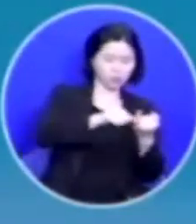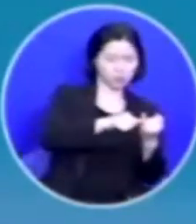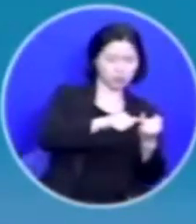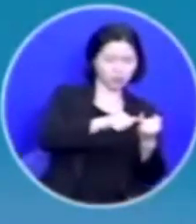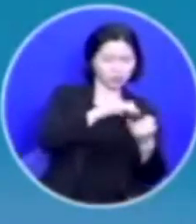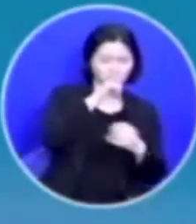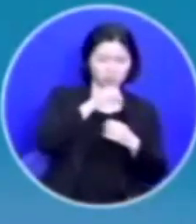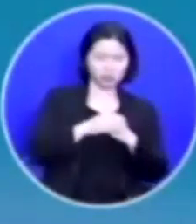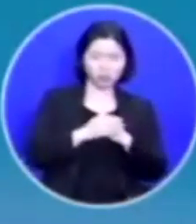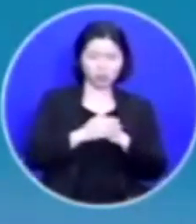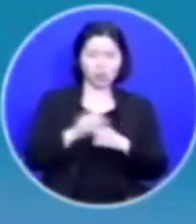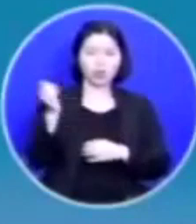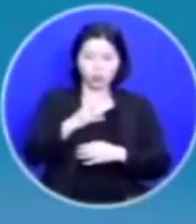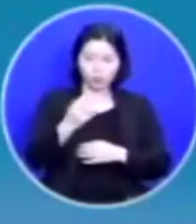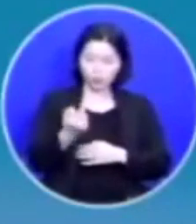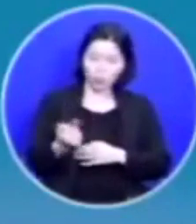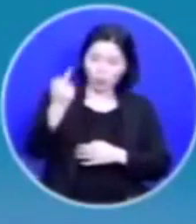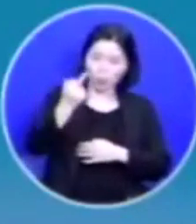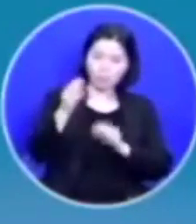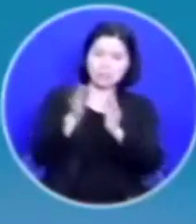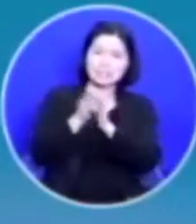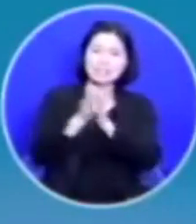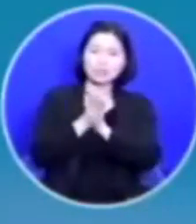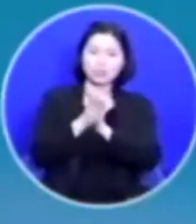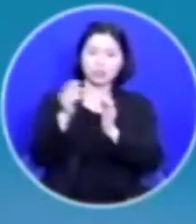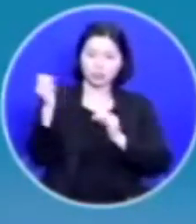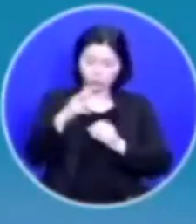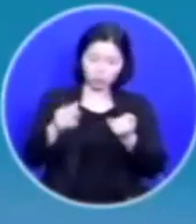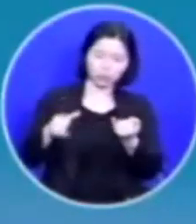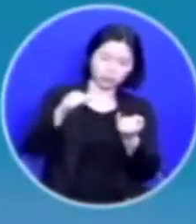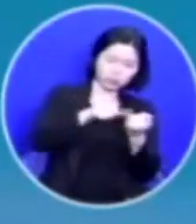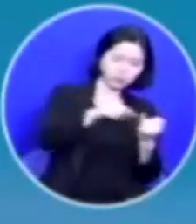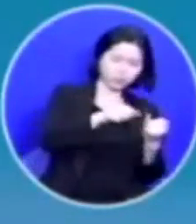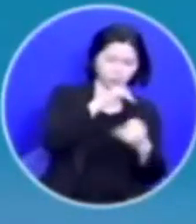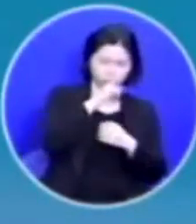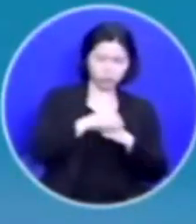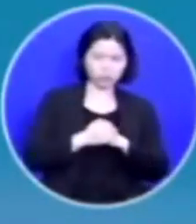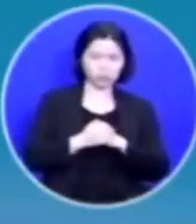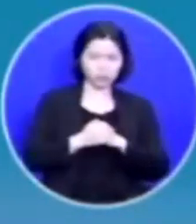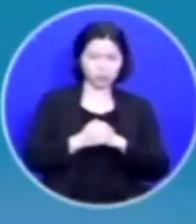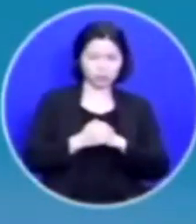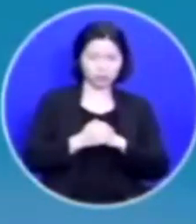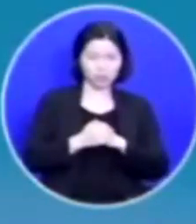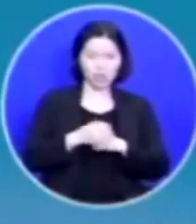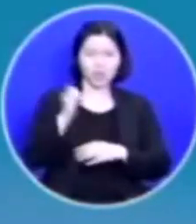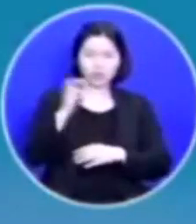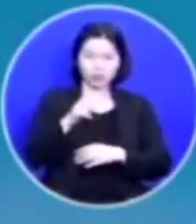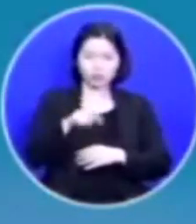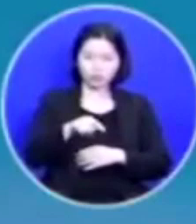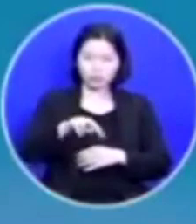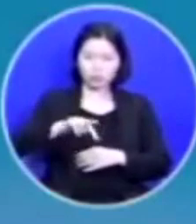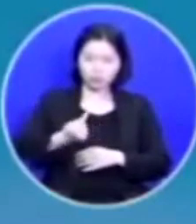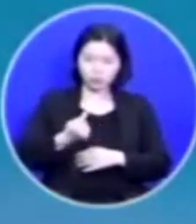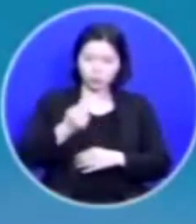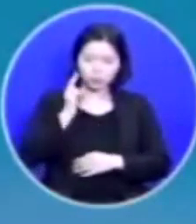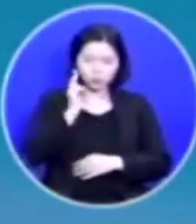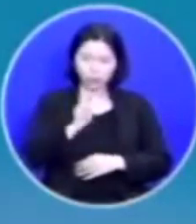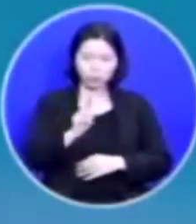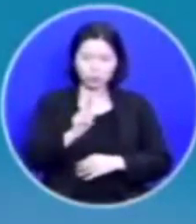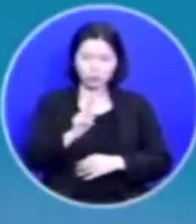그리고 그 오빠의 친구들에게 그와 같은 끔찍한 일을 당했습니다 그런데 그것도 너무나